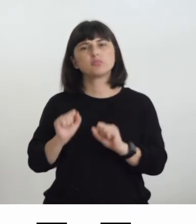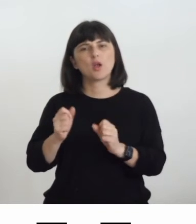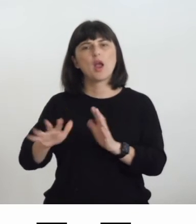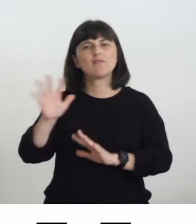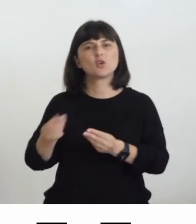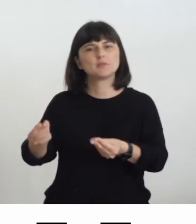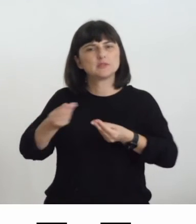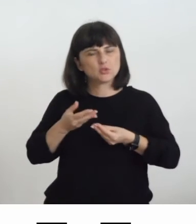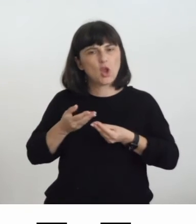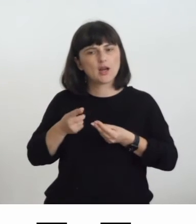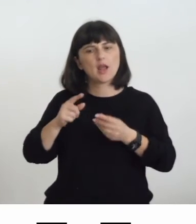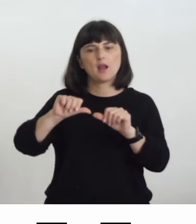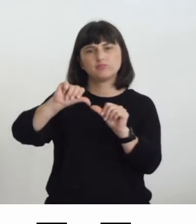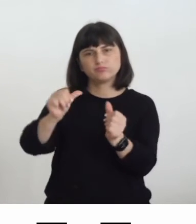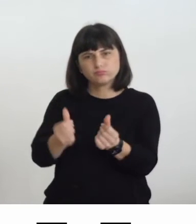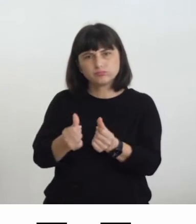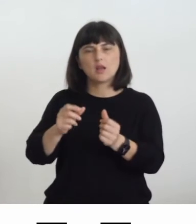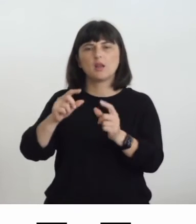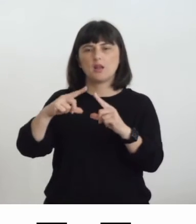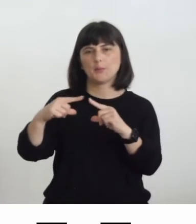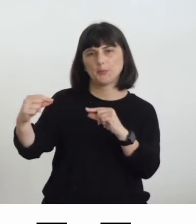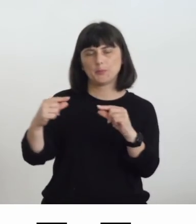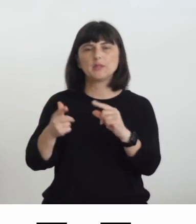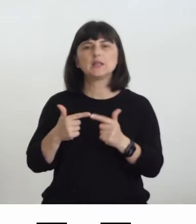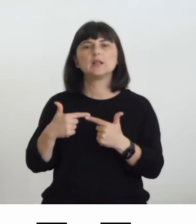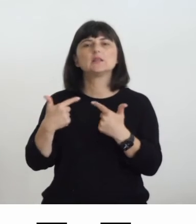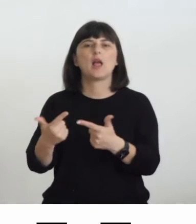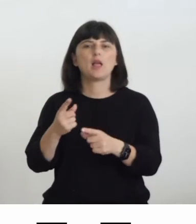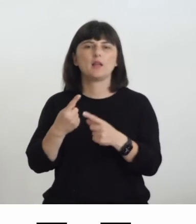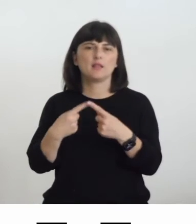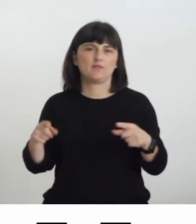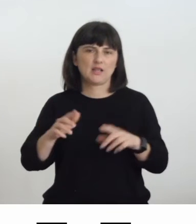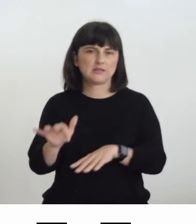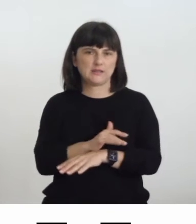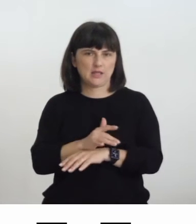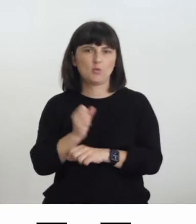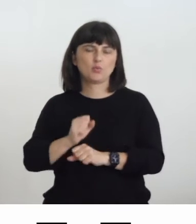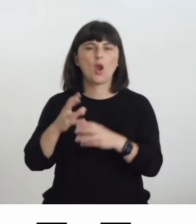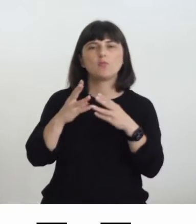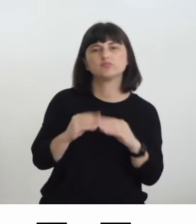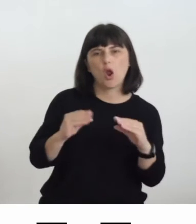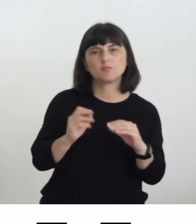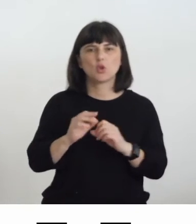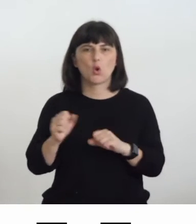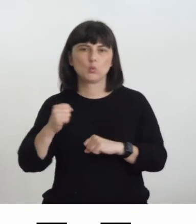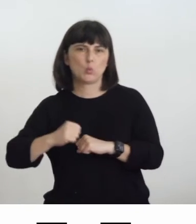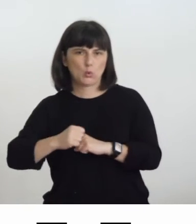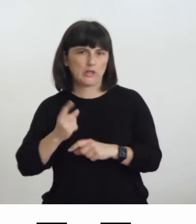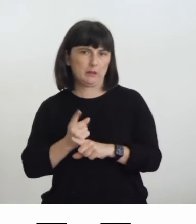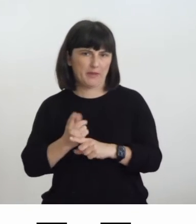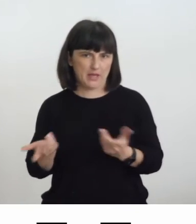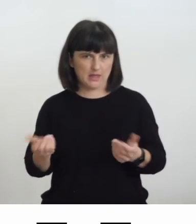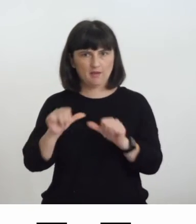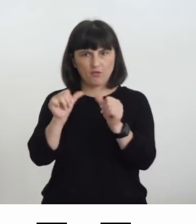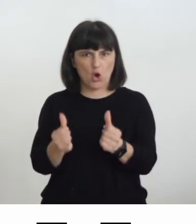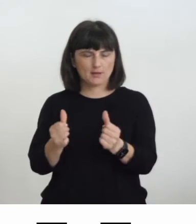oppure arrotondati quando voglio dare sensazioni di morbidezza altro esempio interessante